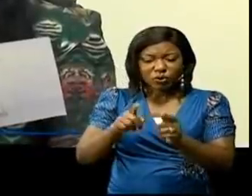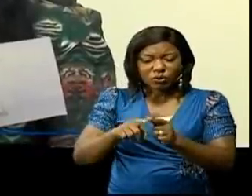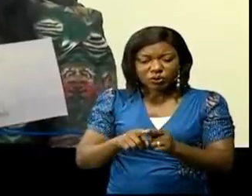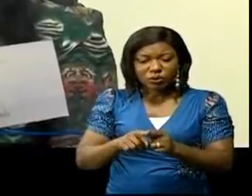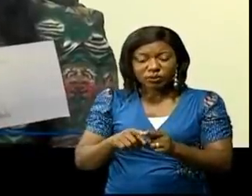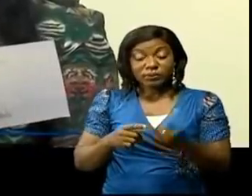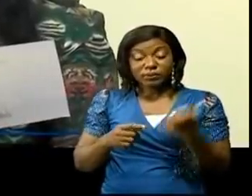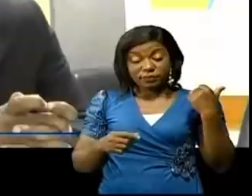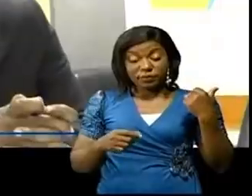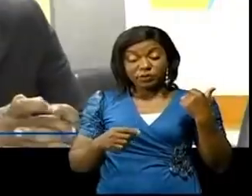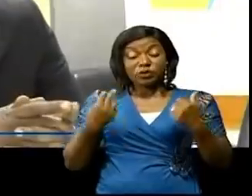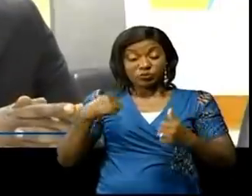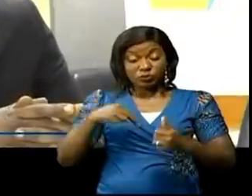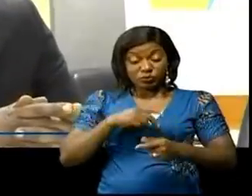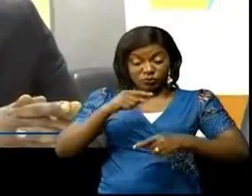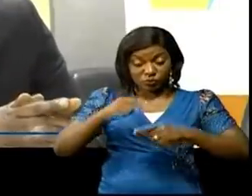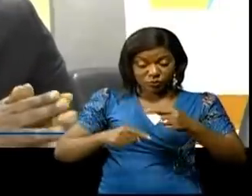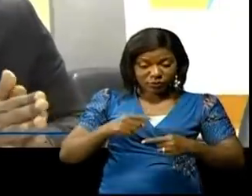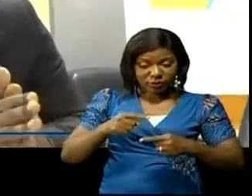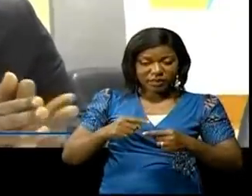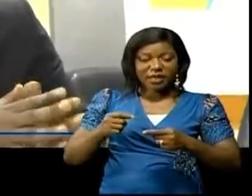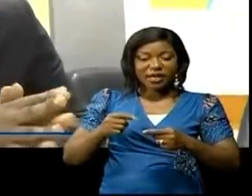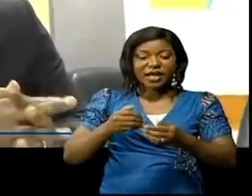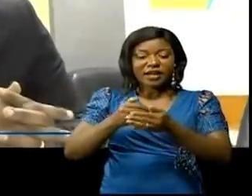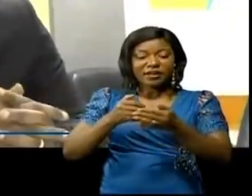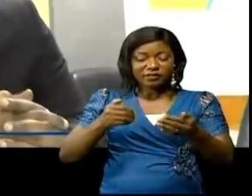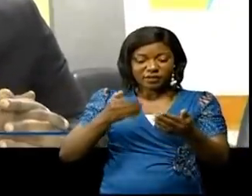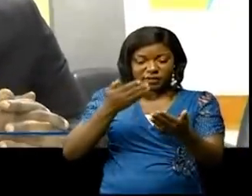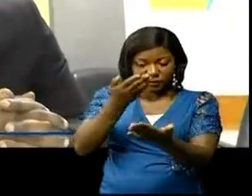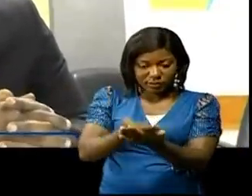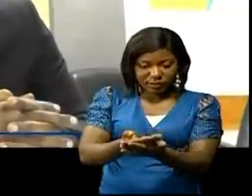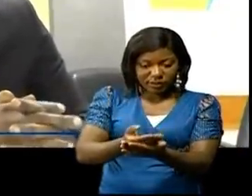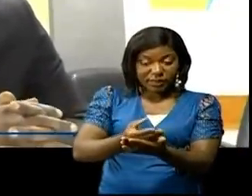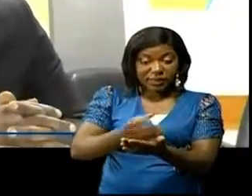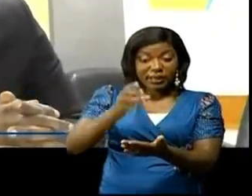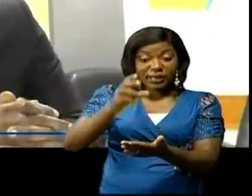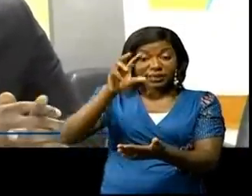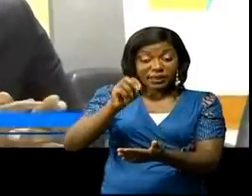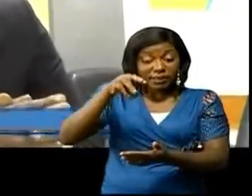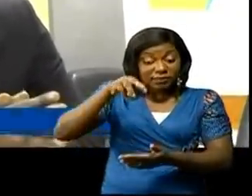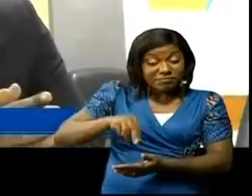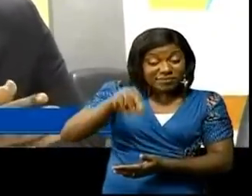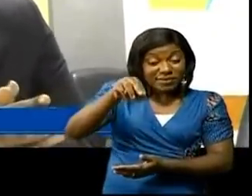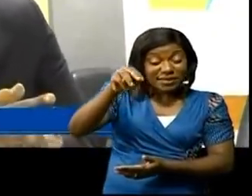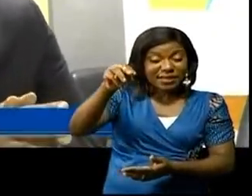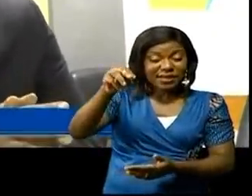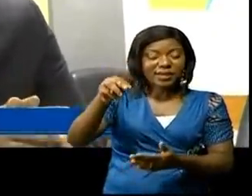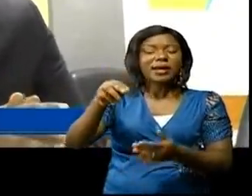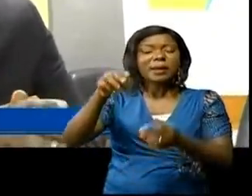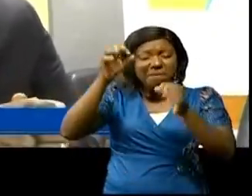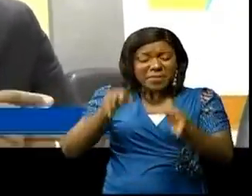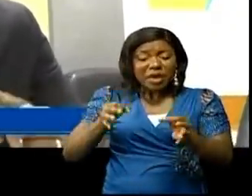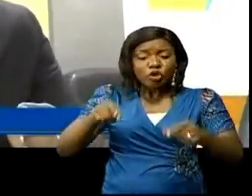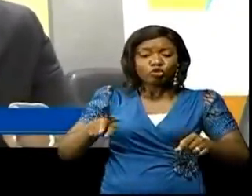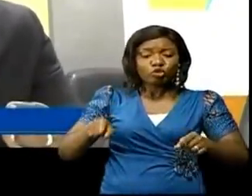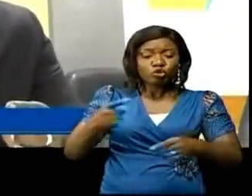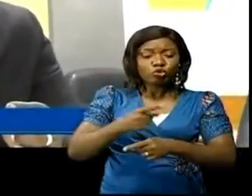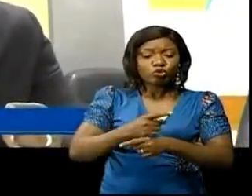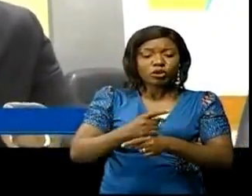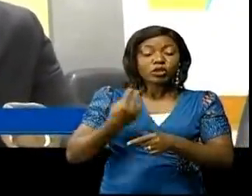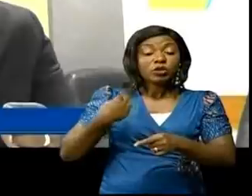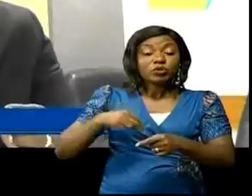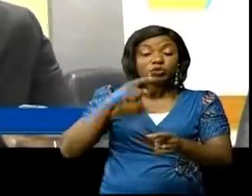Nous sommes partis, avant que je ne vienne, c'était autour de 30 milliards de productions, mais à ce jour, on est à